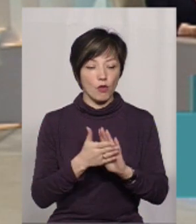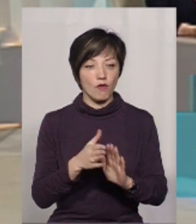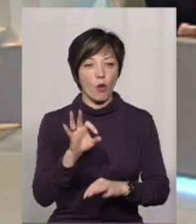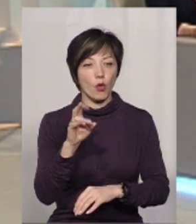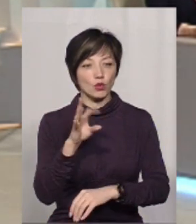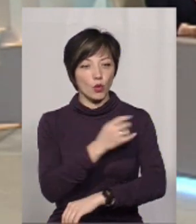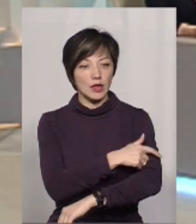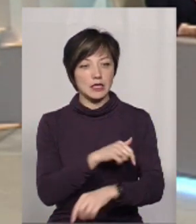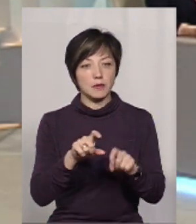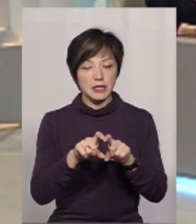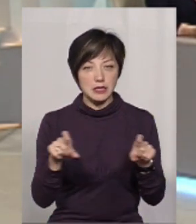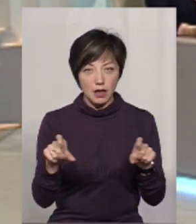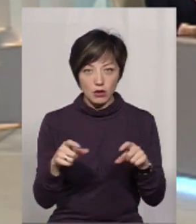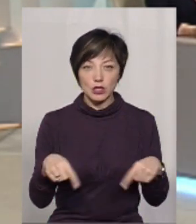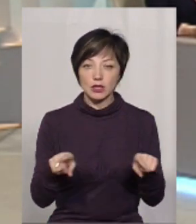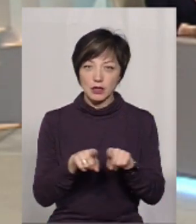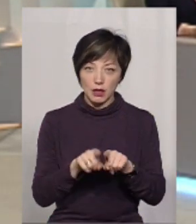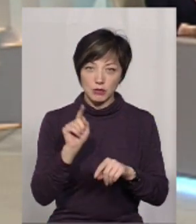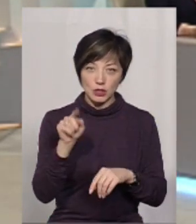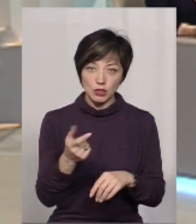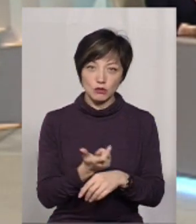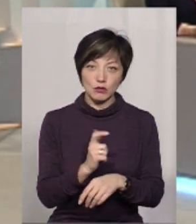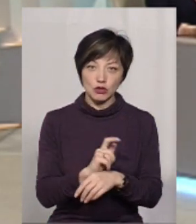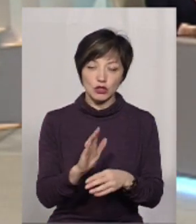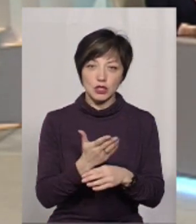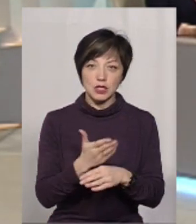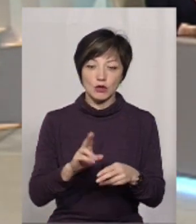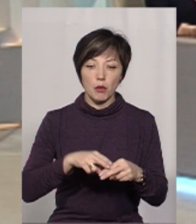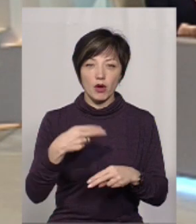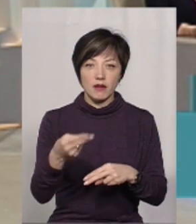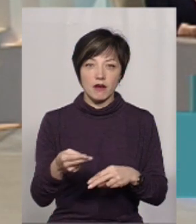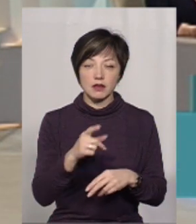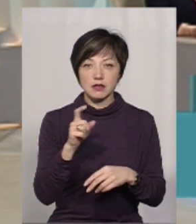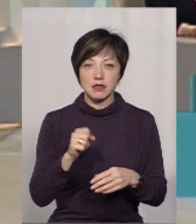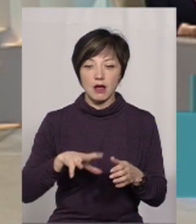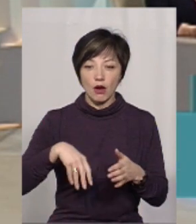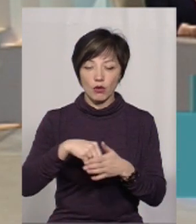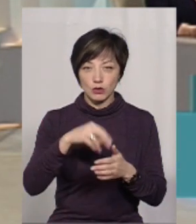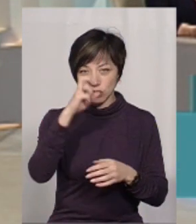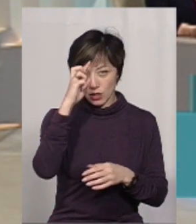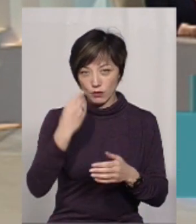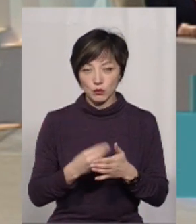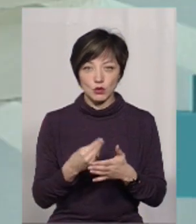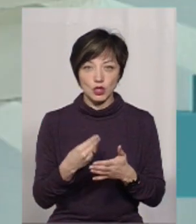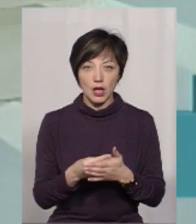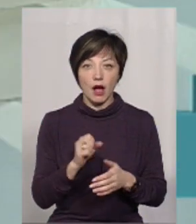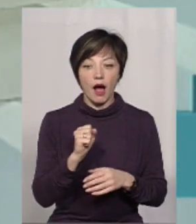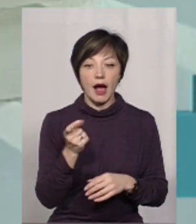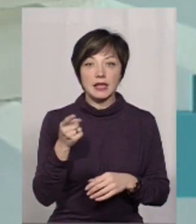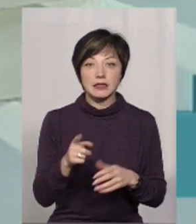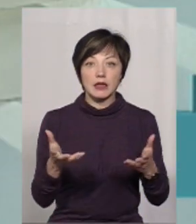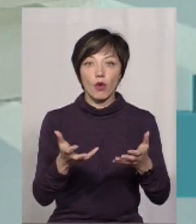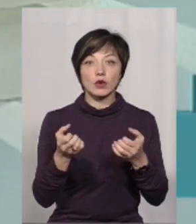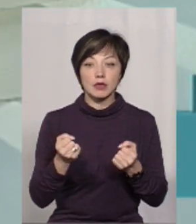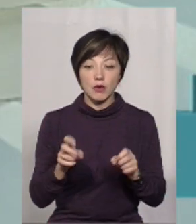онкодиспансеру, там теж вони більшою частиною покриваються за рахунок державного бюджету. Ну, а ті,